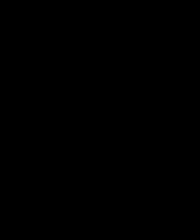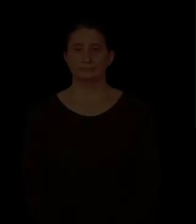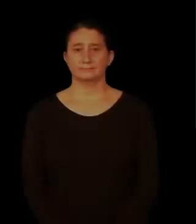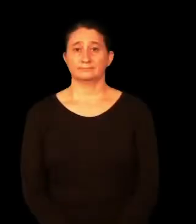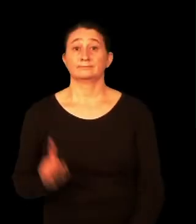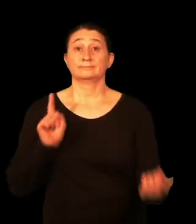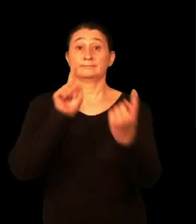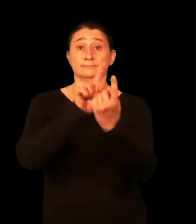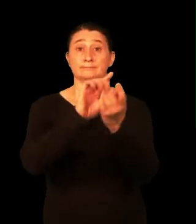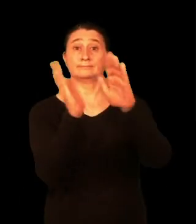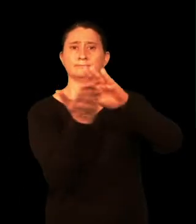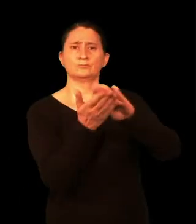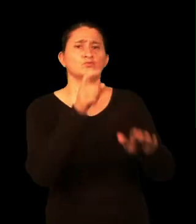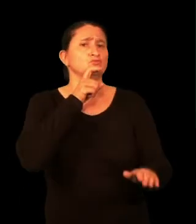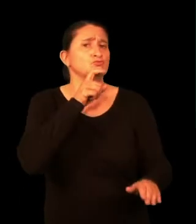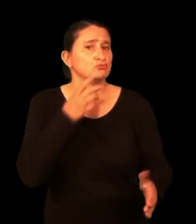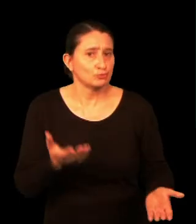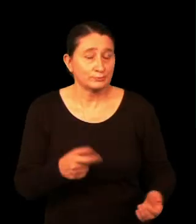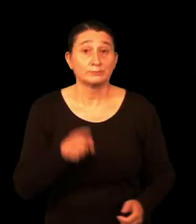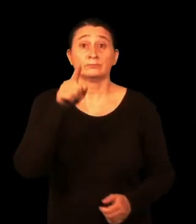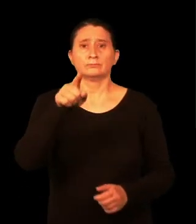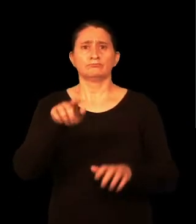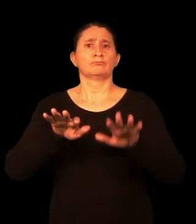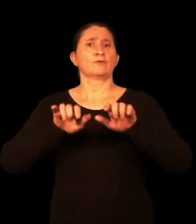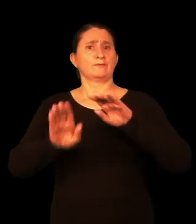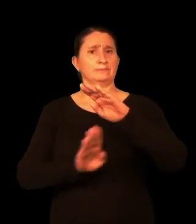Nola egin erregistro bat aurrez aurre?